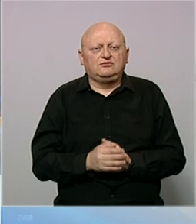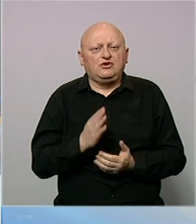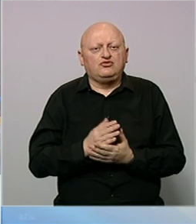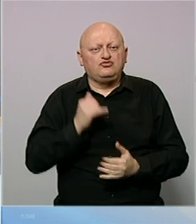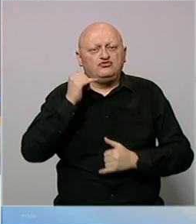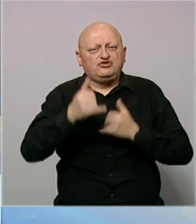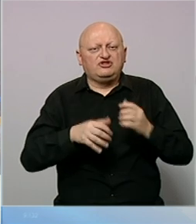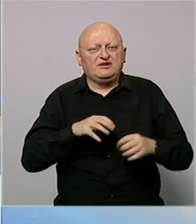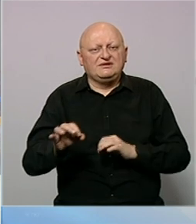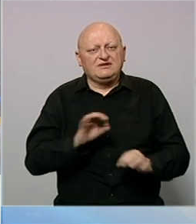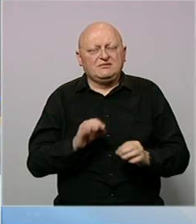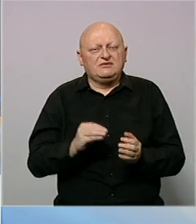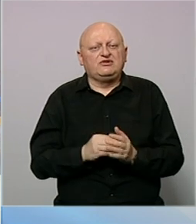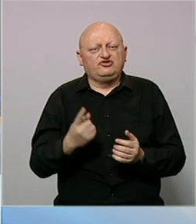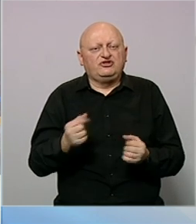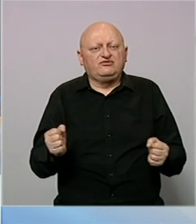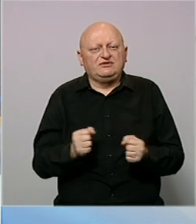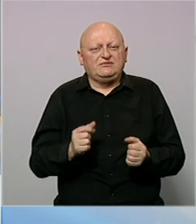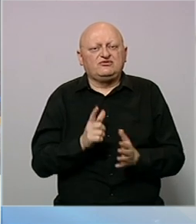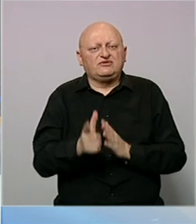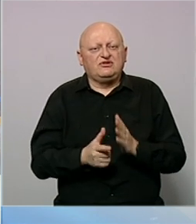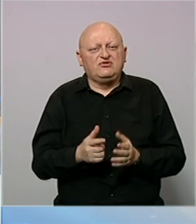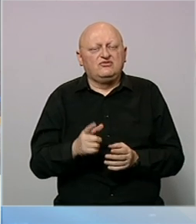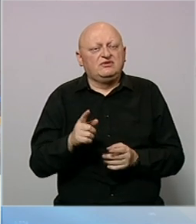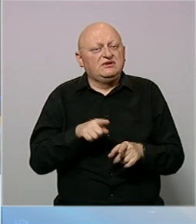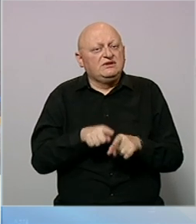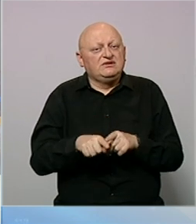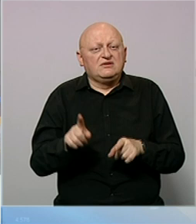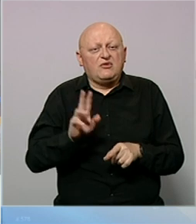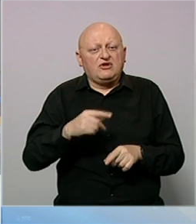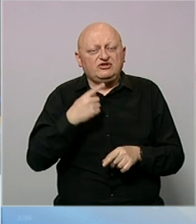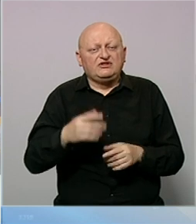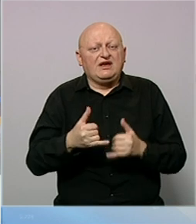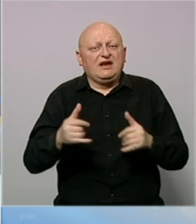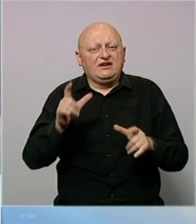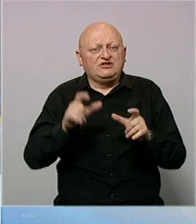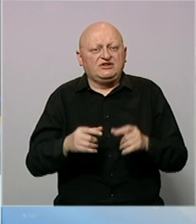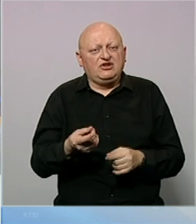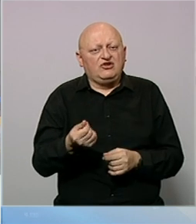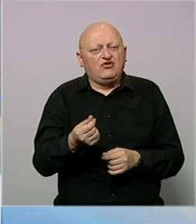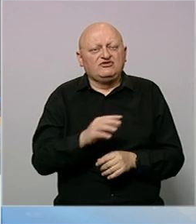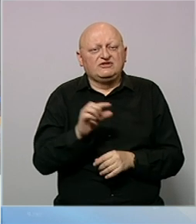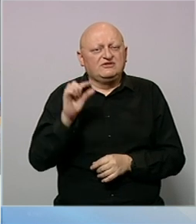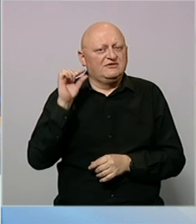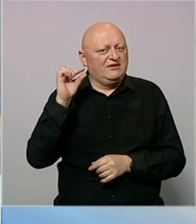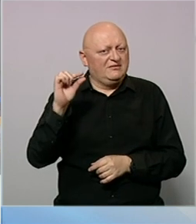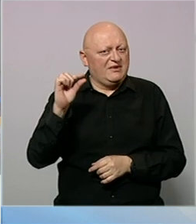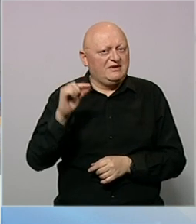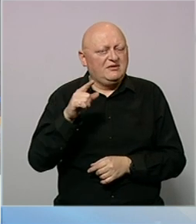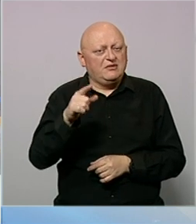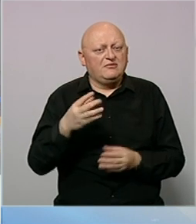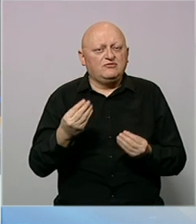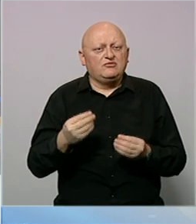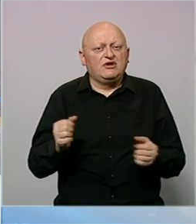Dok su turistički radnici spremni za još jednu zimsku sezonu, isto se ne bi moglo reći i za građane. Novčanici su sve